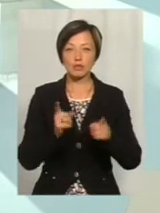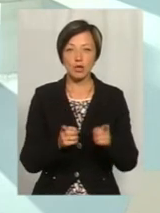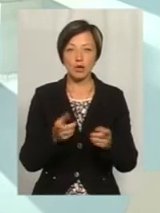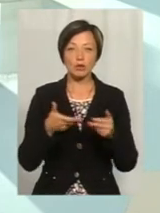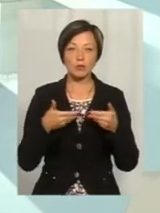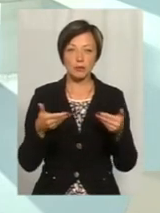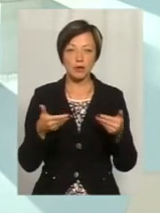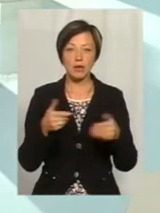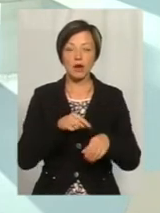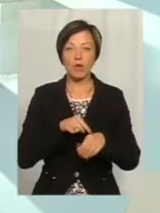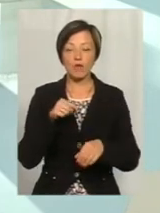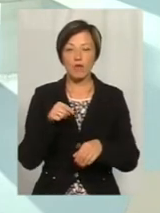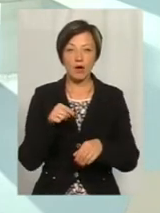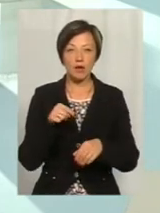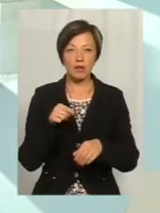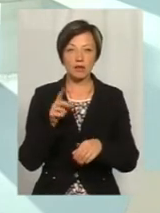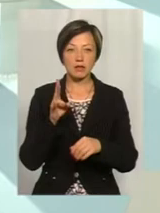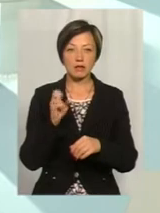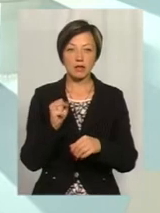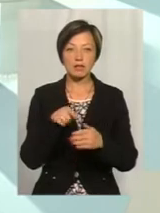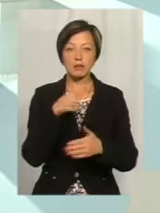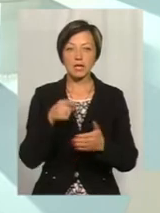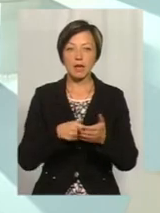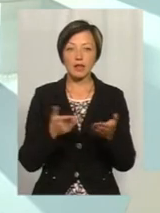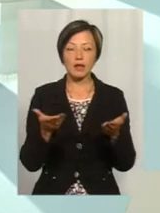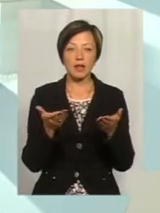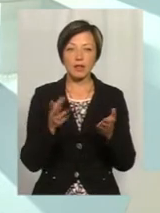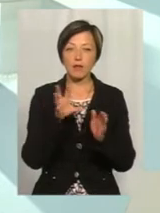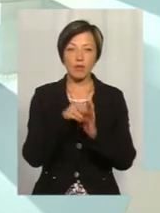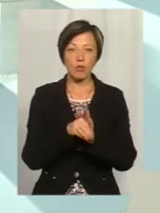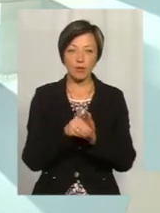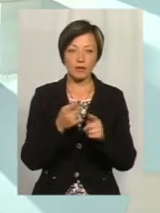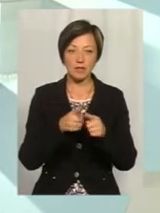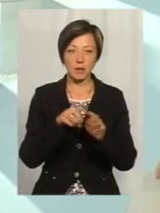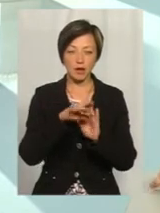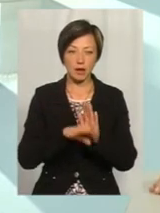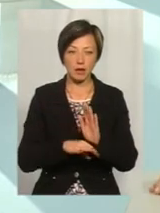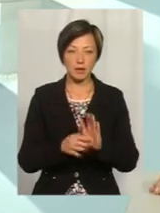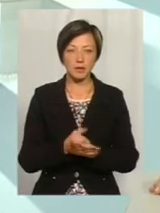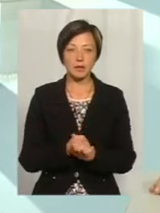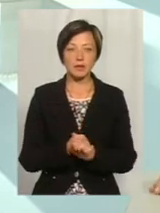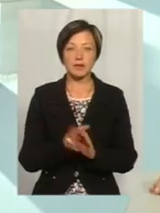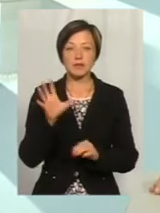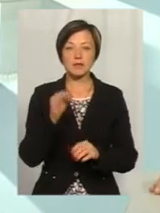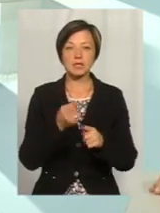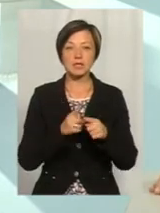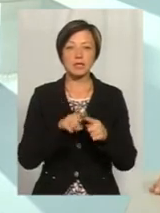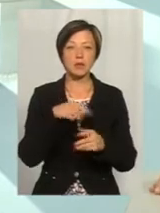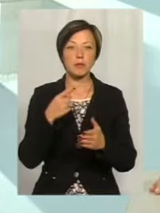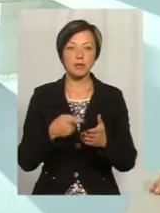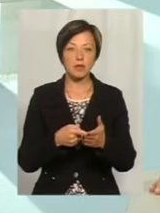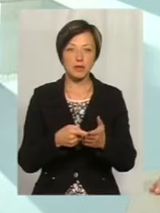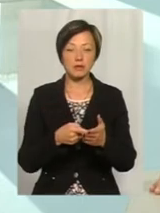реагували на ті запитання, які не входили у цей перелік. Звичайно, всі ці запитання ми